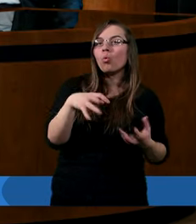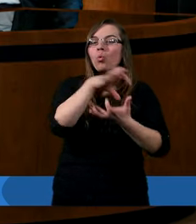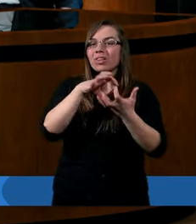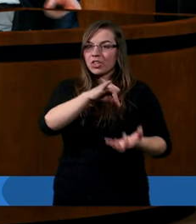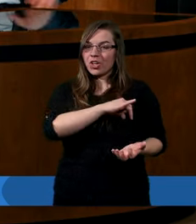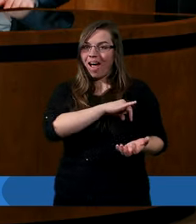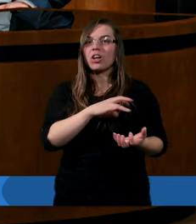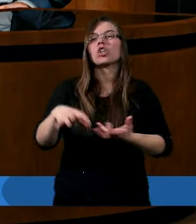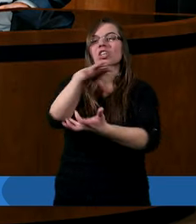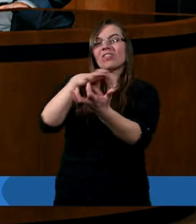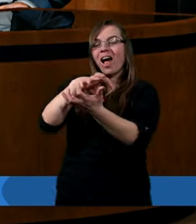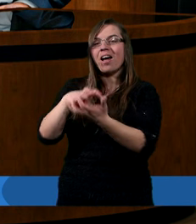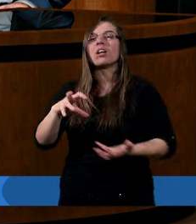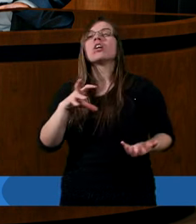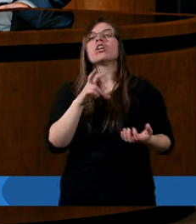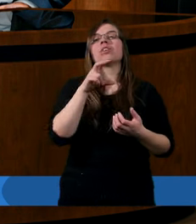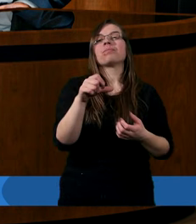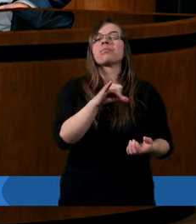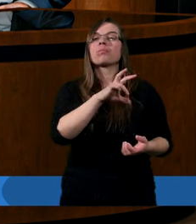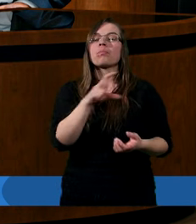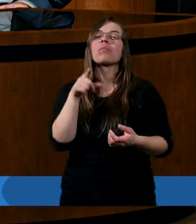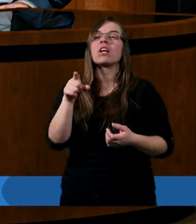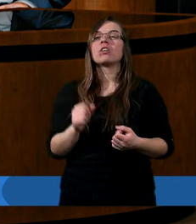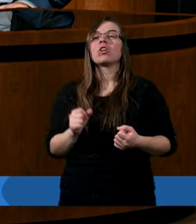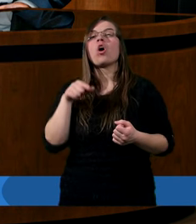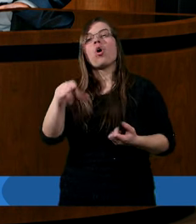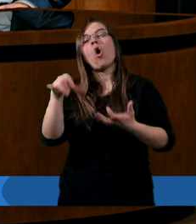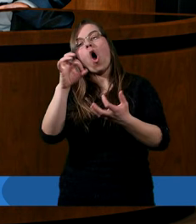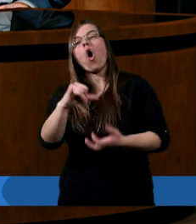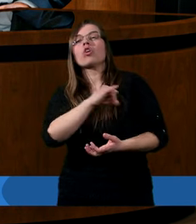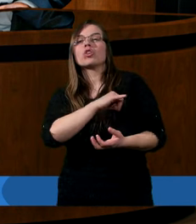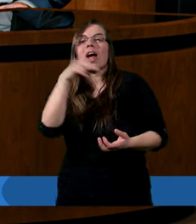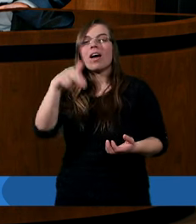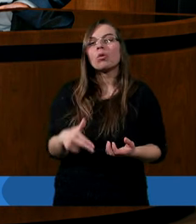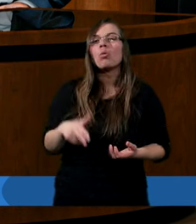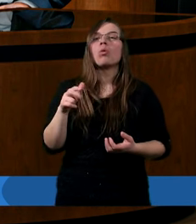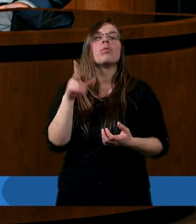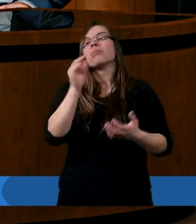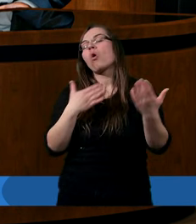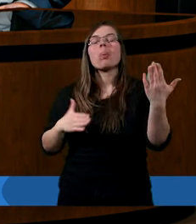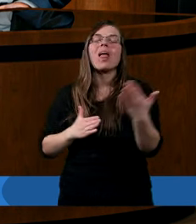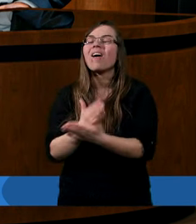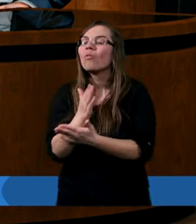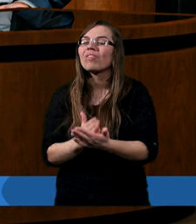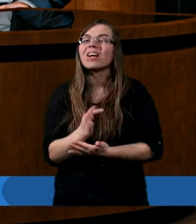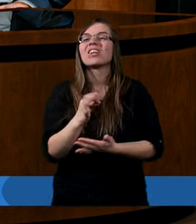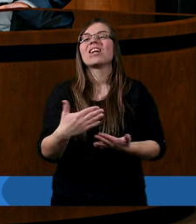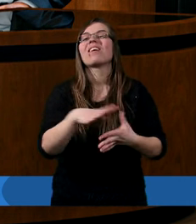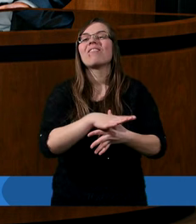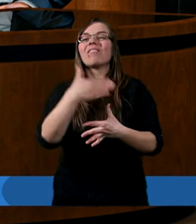świata przyszedł zgładzić? I tutaj o grzechu, bo nie uwierzyli we mnie.